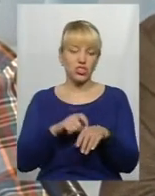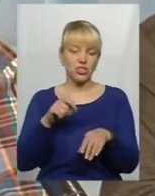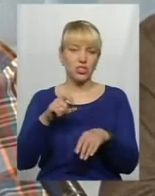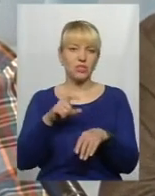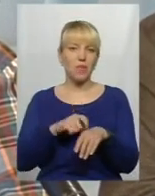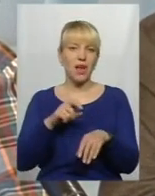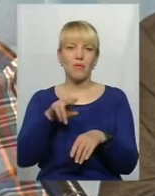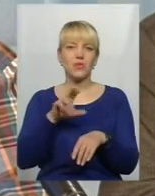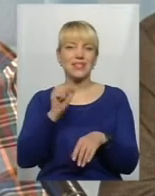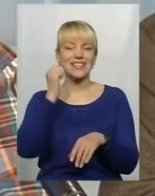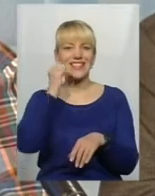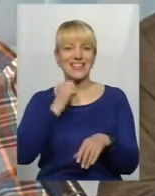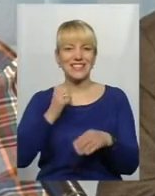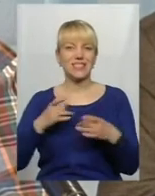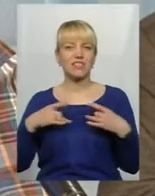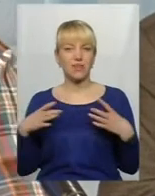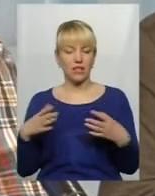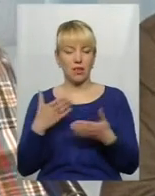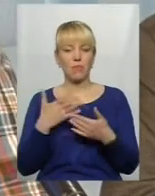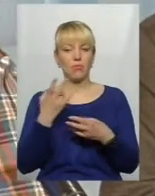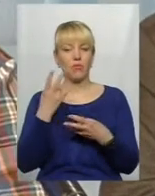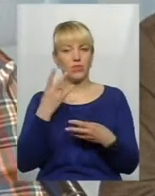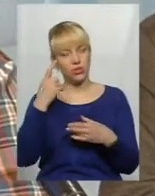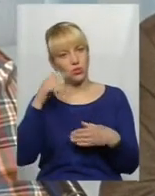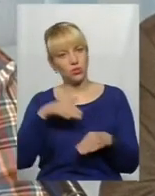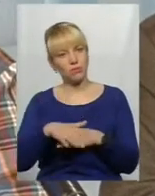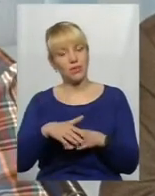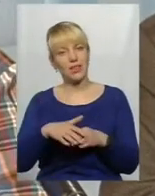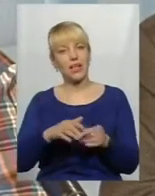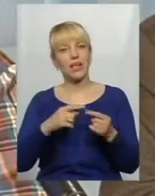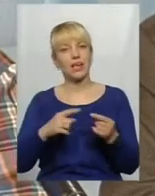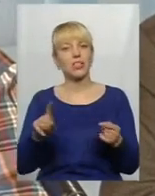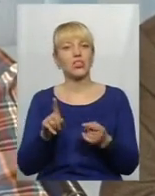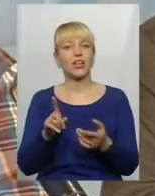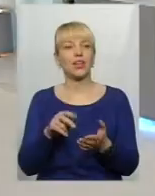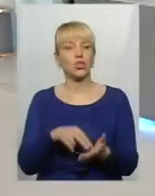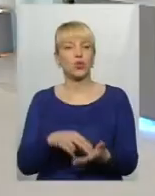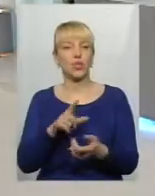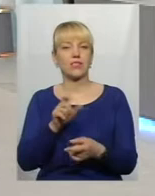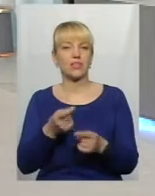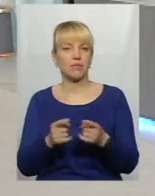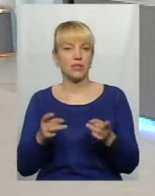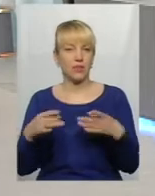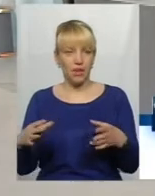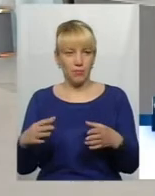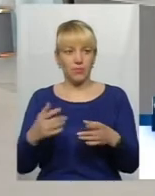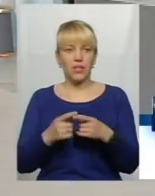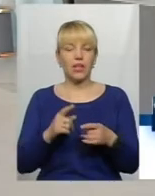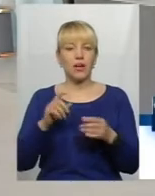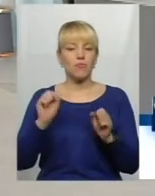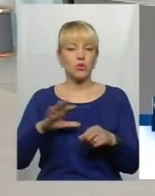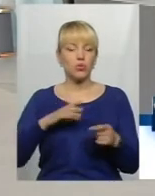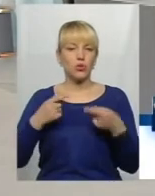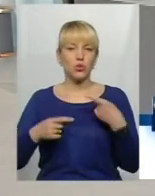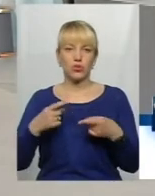старі свята, то ми маємо розуміти певні речі, які за ними стоять. Певно, що найбільш дискусійним